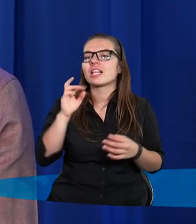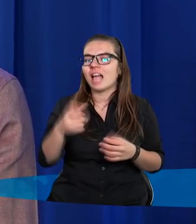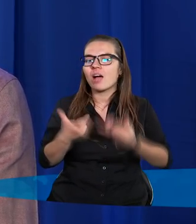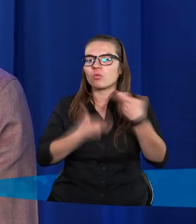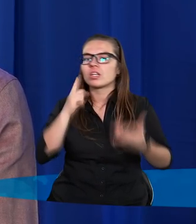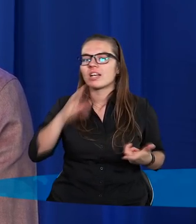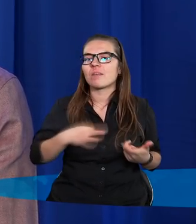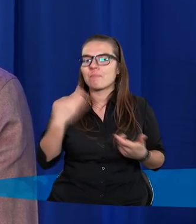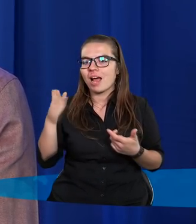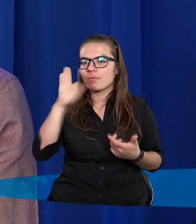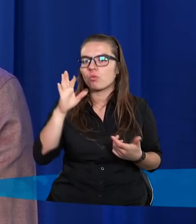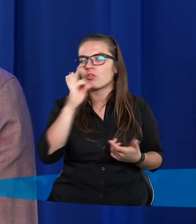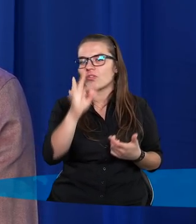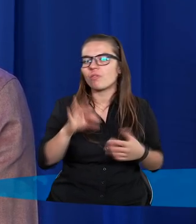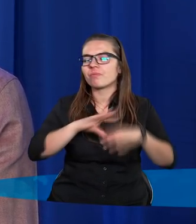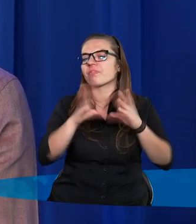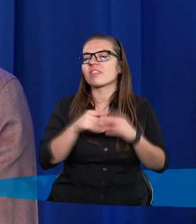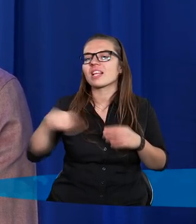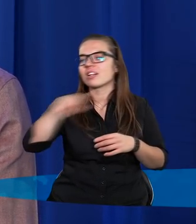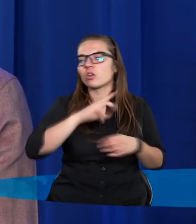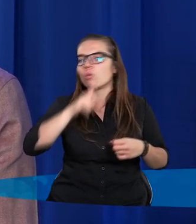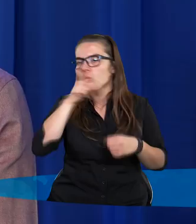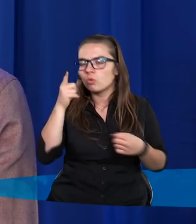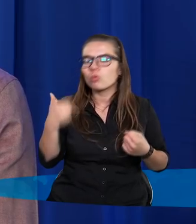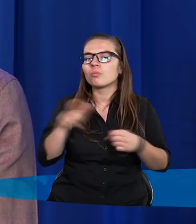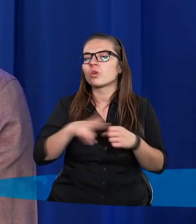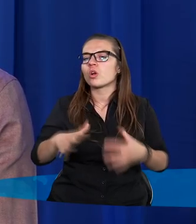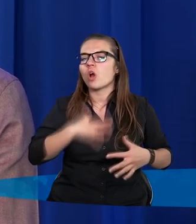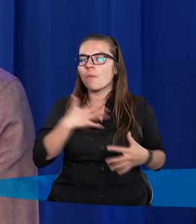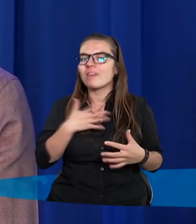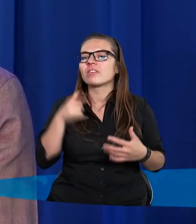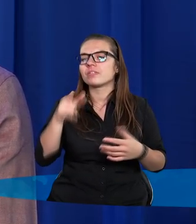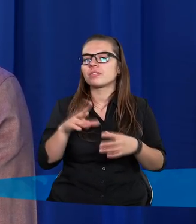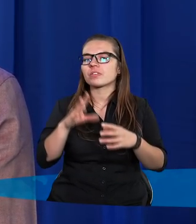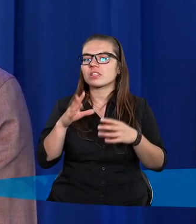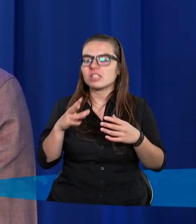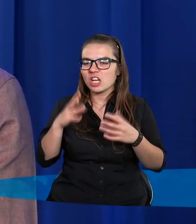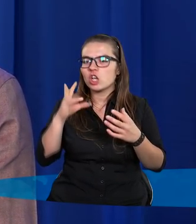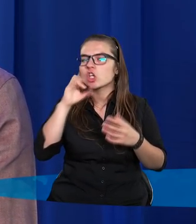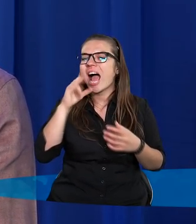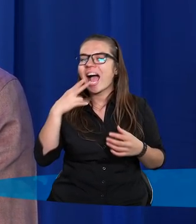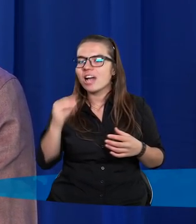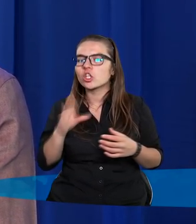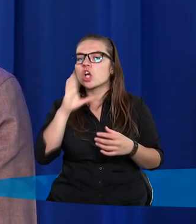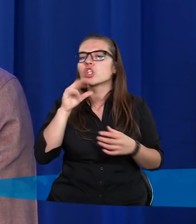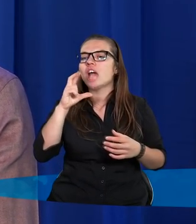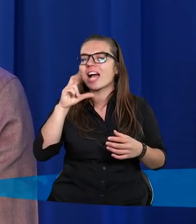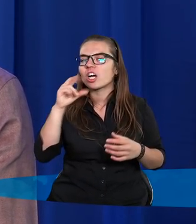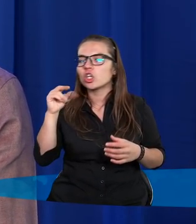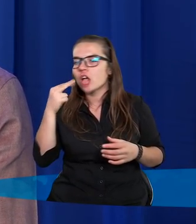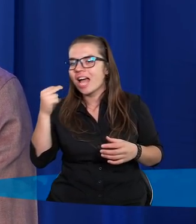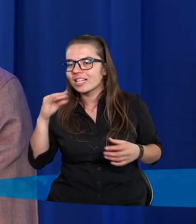Tak uczyni Pan Bóg Twój wszystkim tym ludom, których się obawiasz. Ześle Pan Bóg Twój na nich szarańcze, szerszenie,